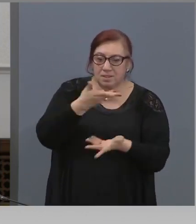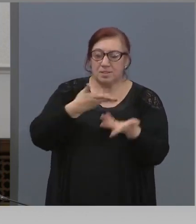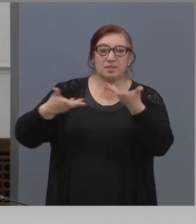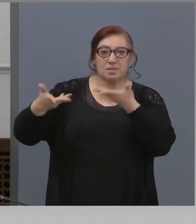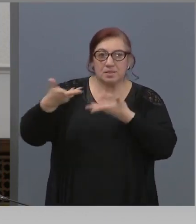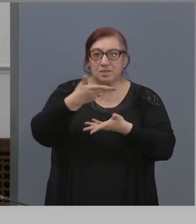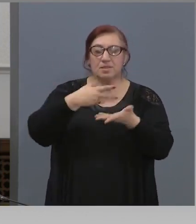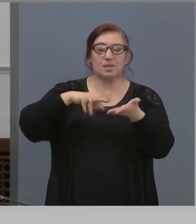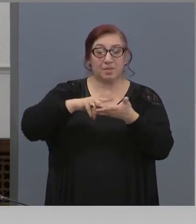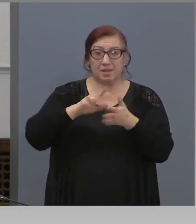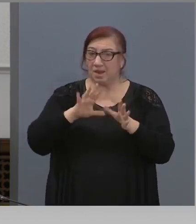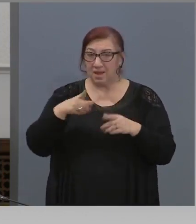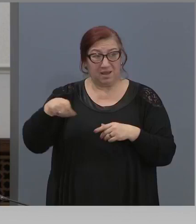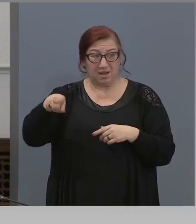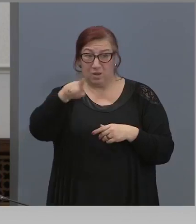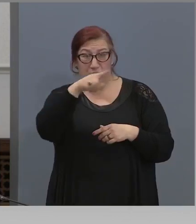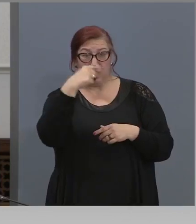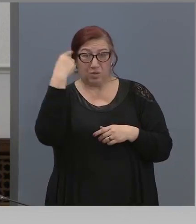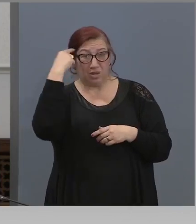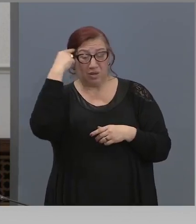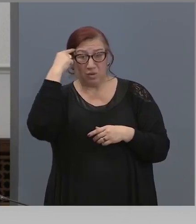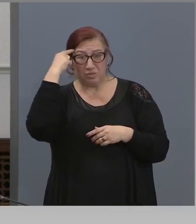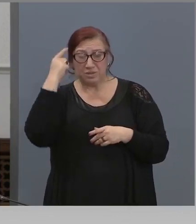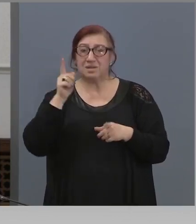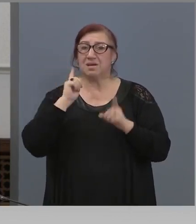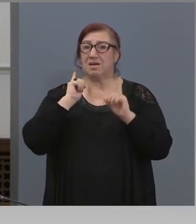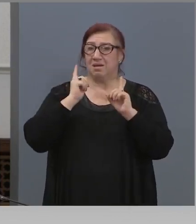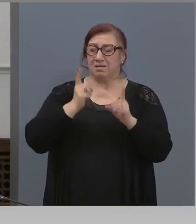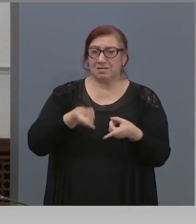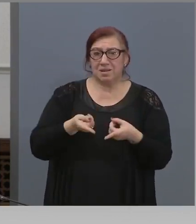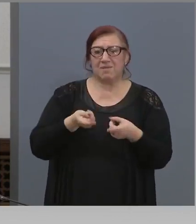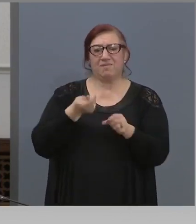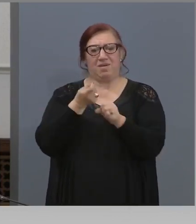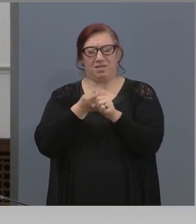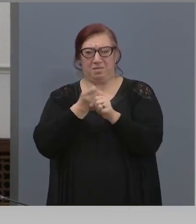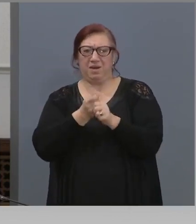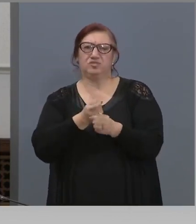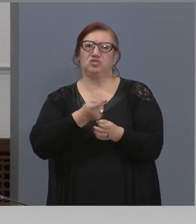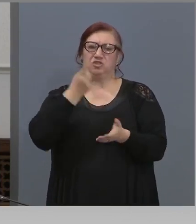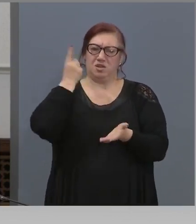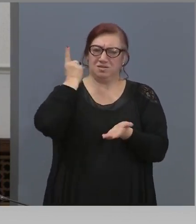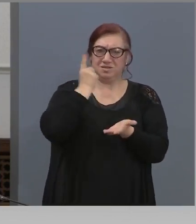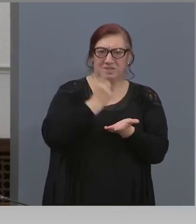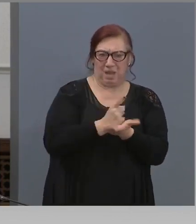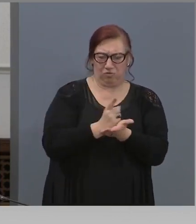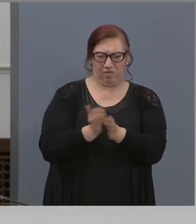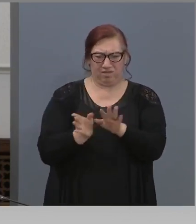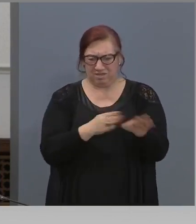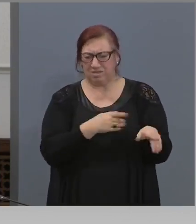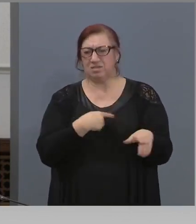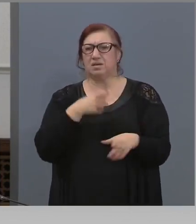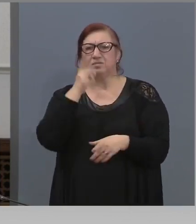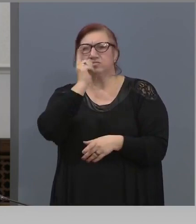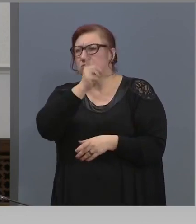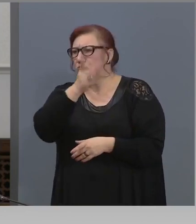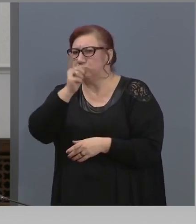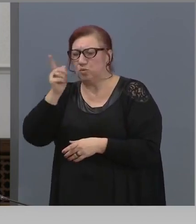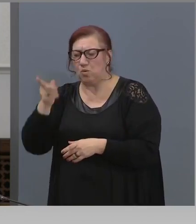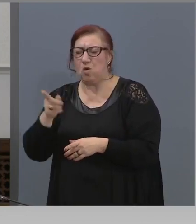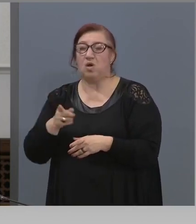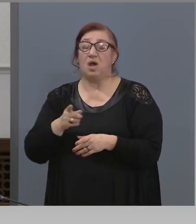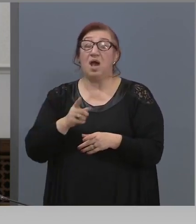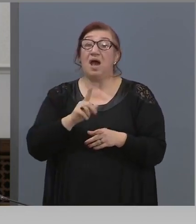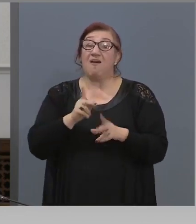Ако някой си мисли, че е приятно да издаваш разпоредби, заповеди, или некак да използвам думата,